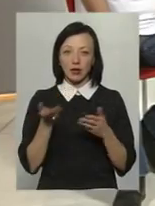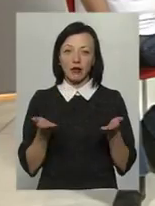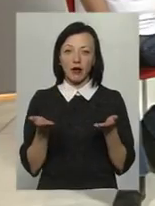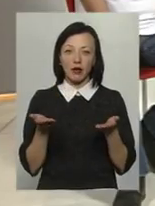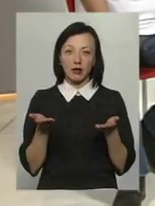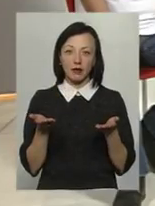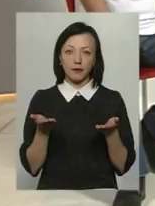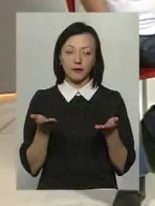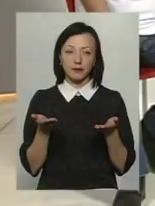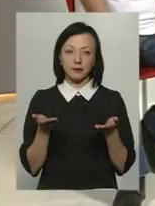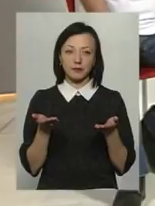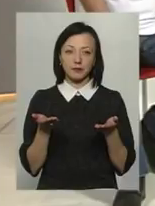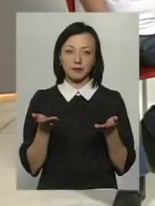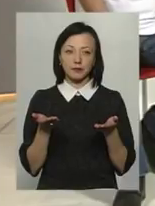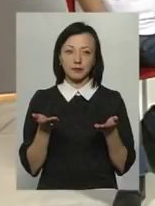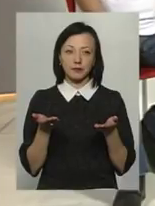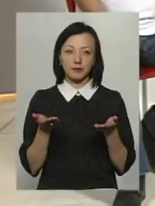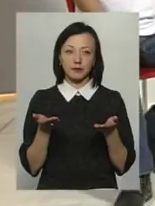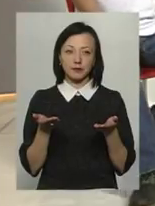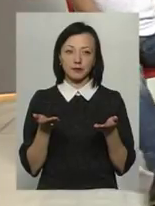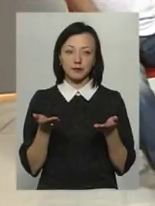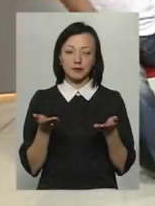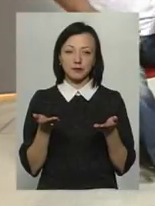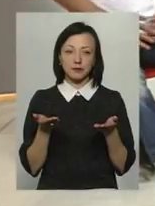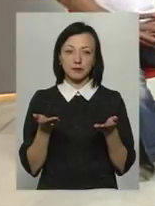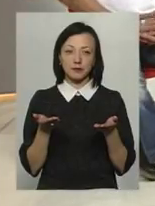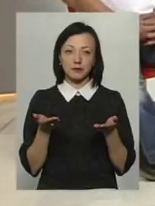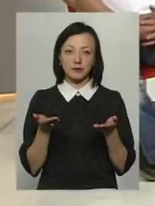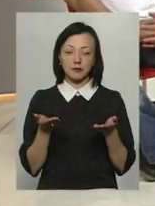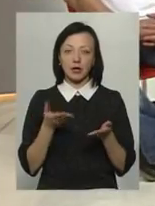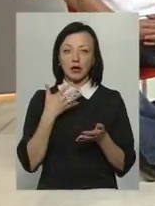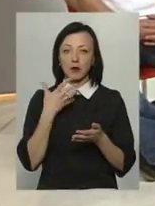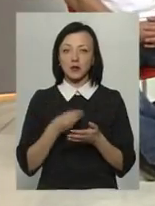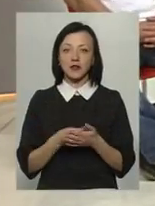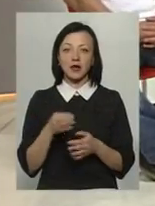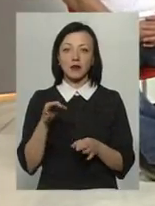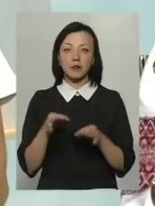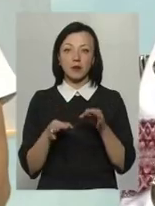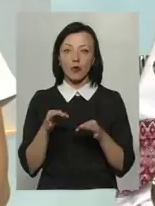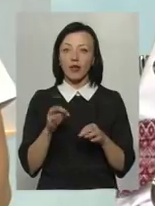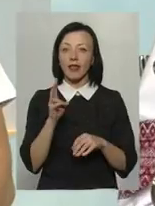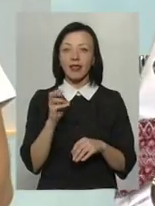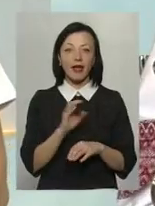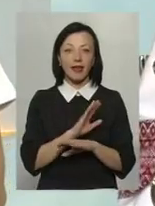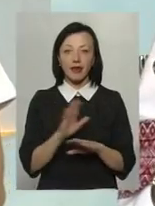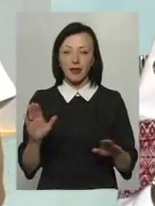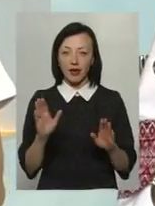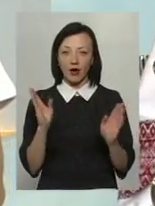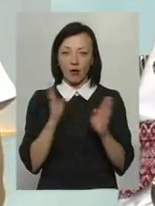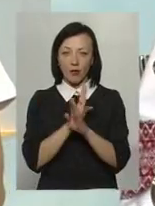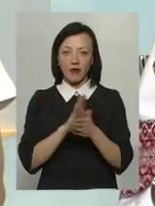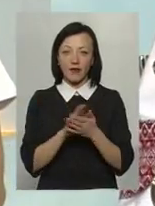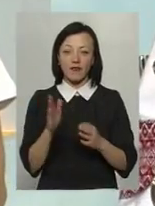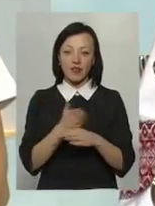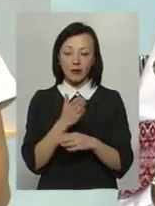ну, вироблені… В своїй природі не є органічними, але вони просто вироблені на